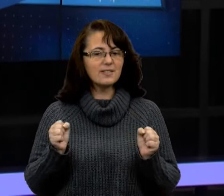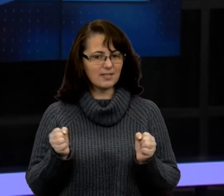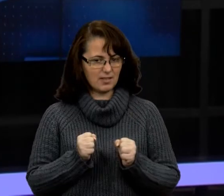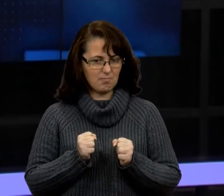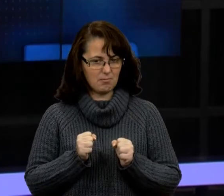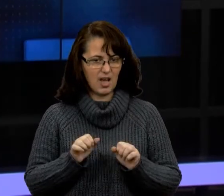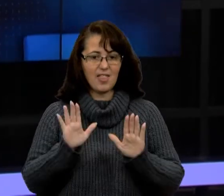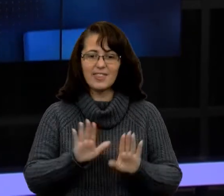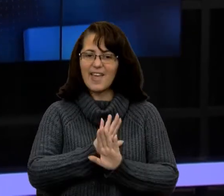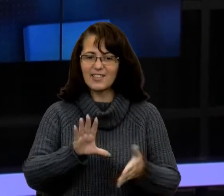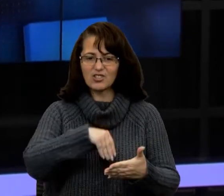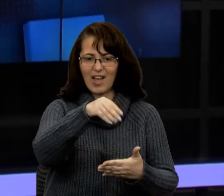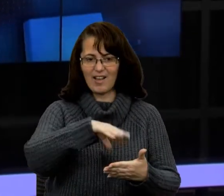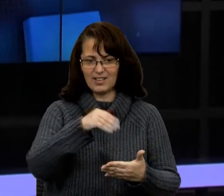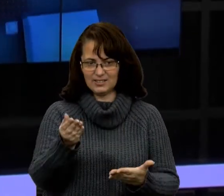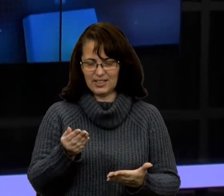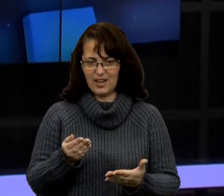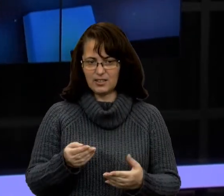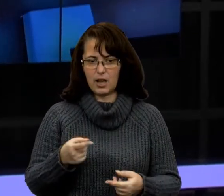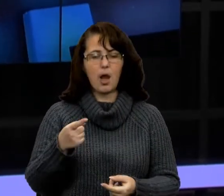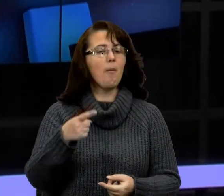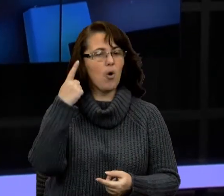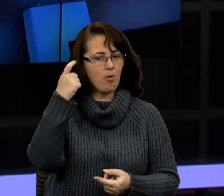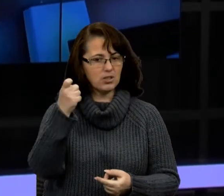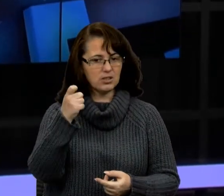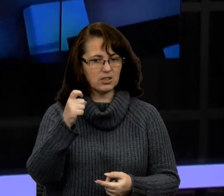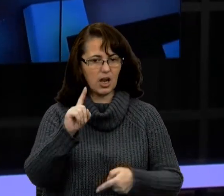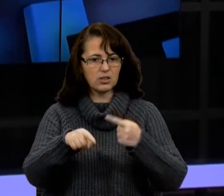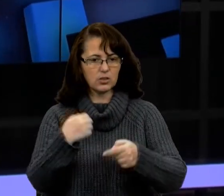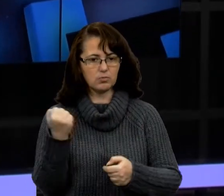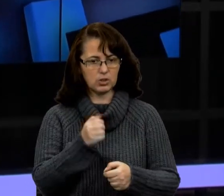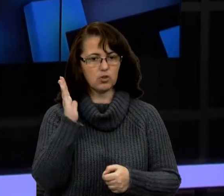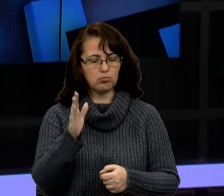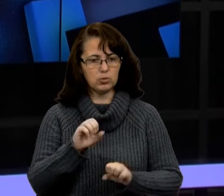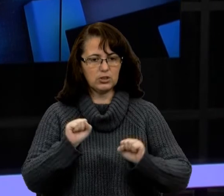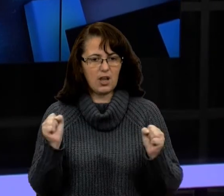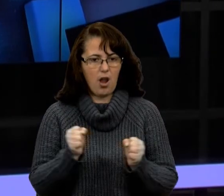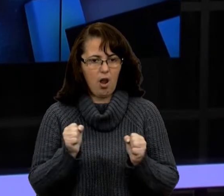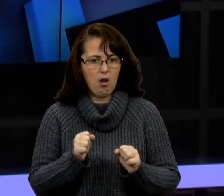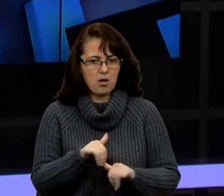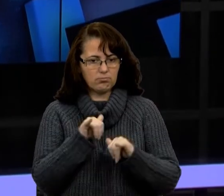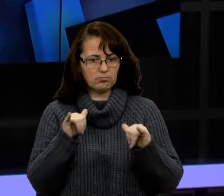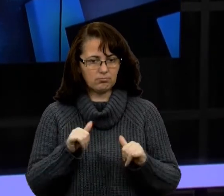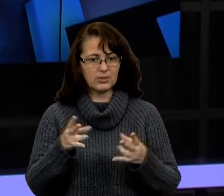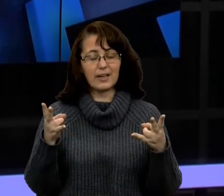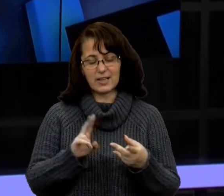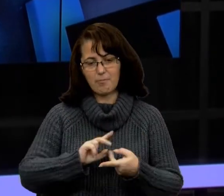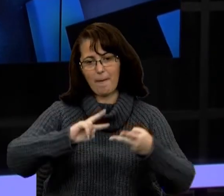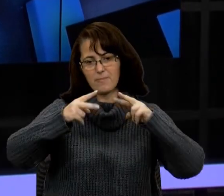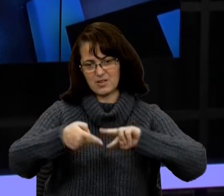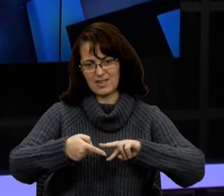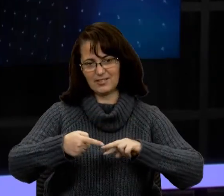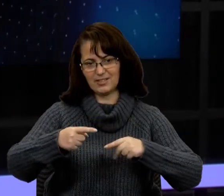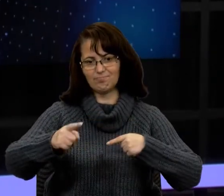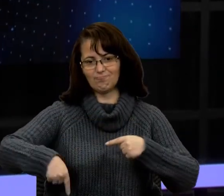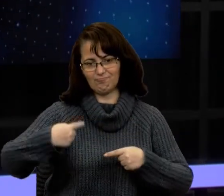лише календарна, синоптики теж прогнозують похолодання, тож керманичам час перевзувати свої автівки.